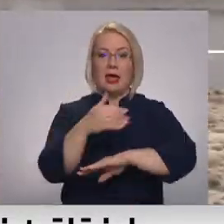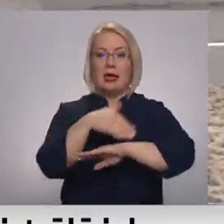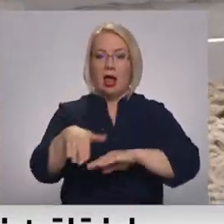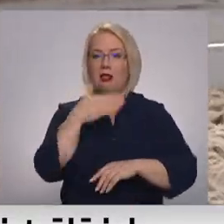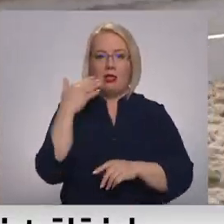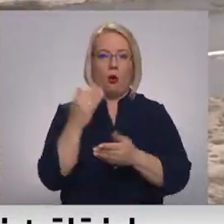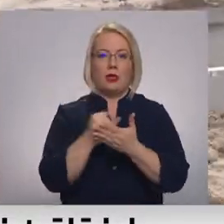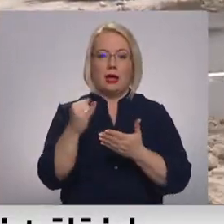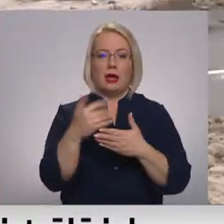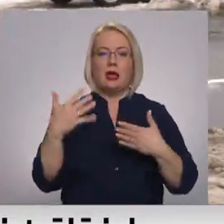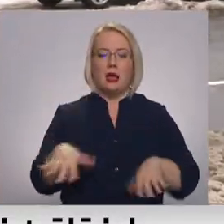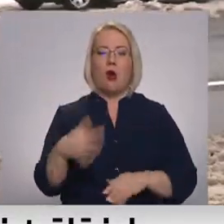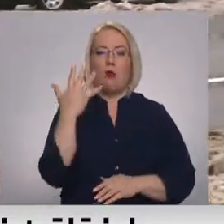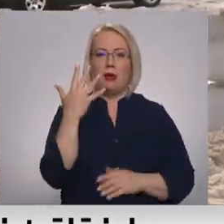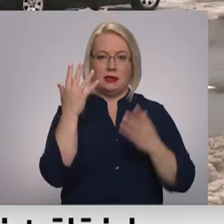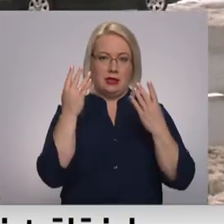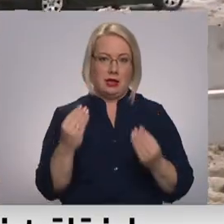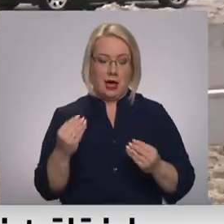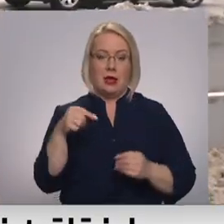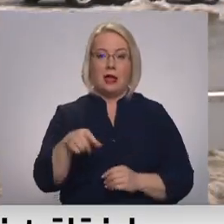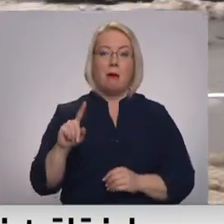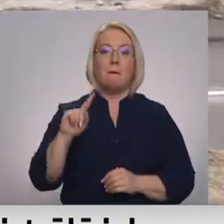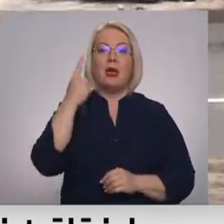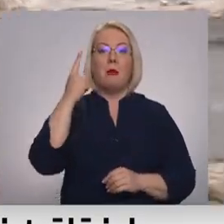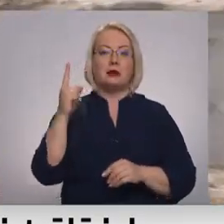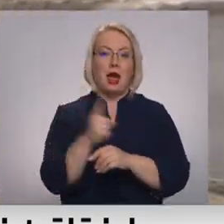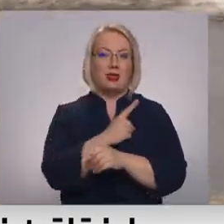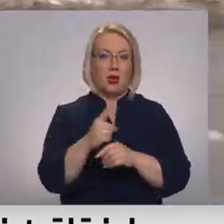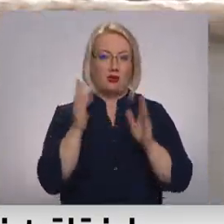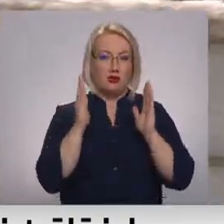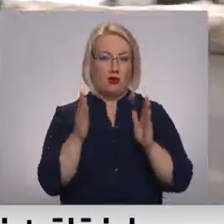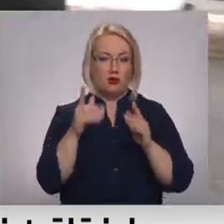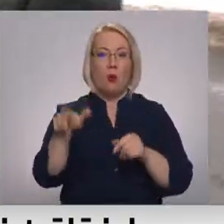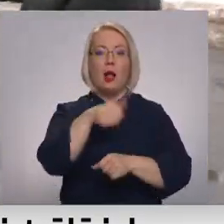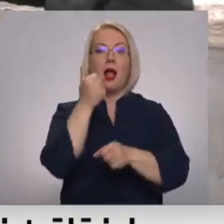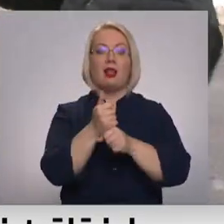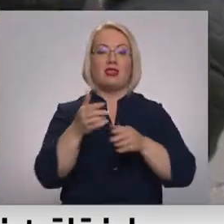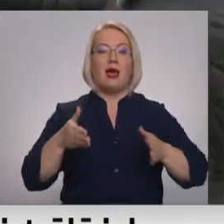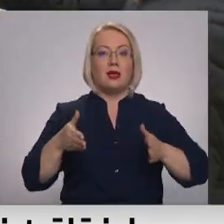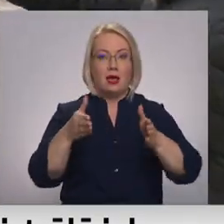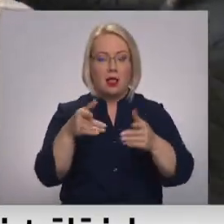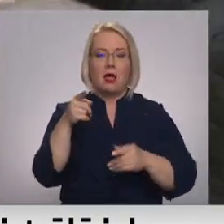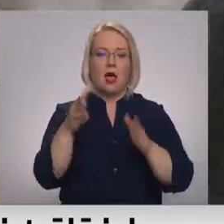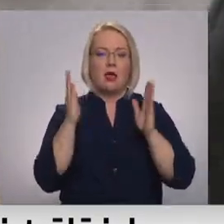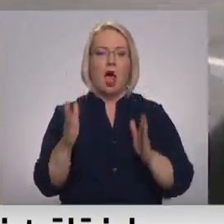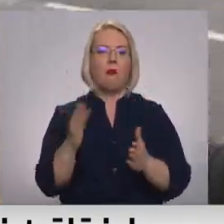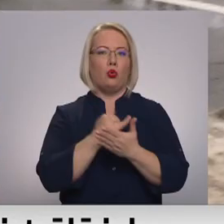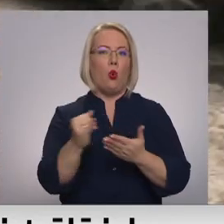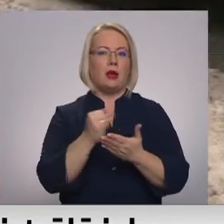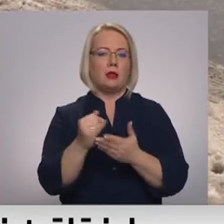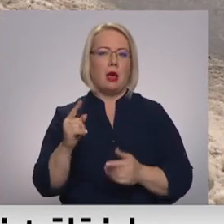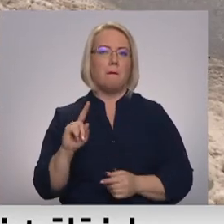tīrīti jau piecas dienas. Tā kā šī ir pirmās kategorijas turklāt maģistrālā iela, tai bija jābūt notīrītai